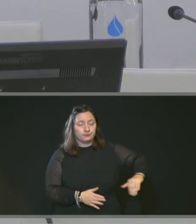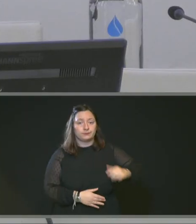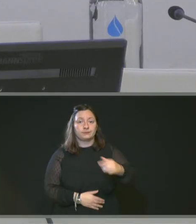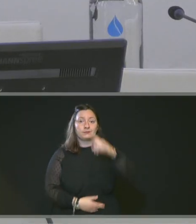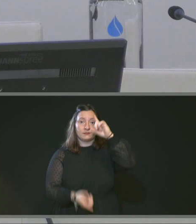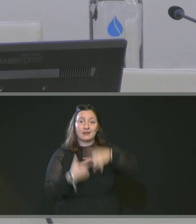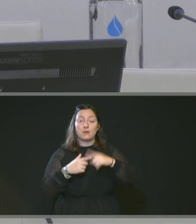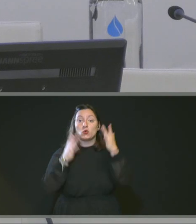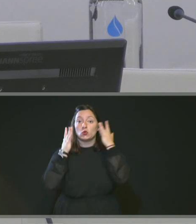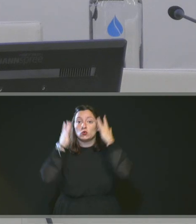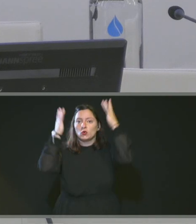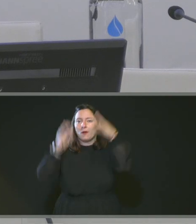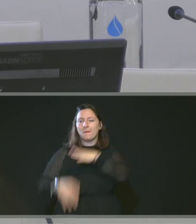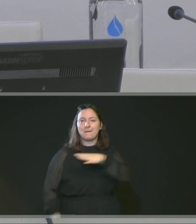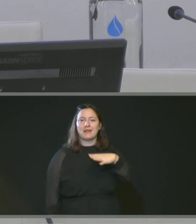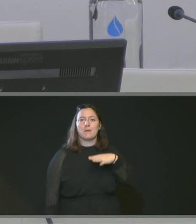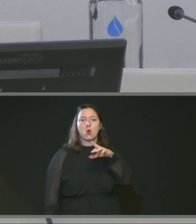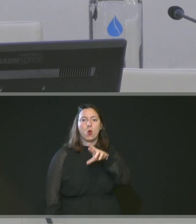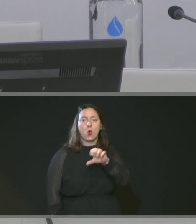culture. Laurence Renouf.